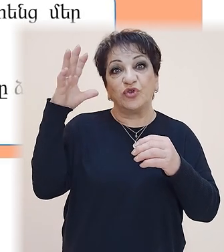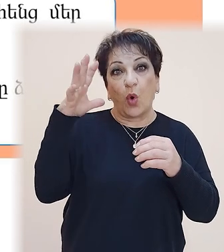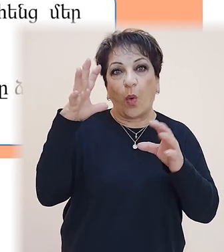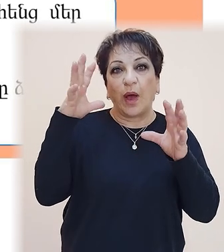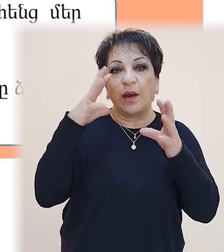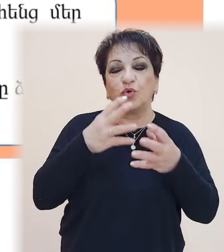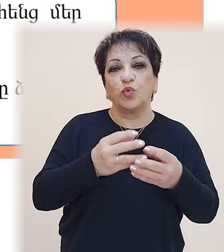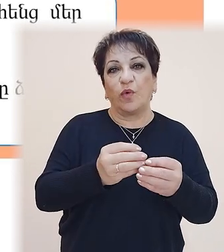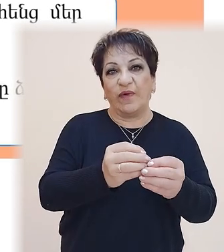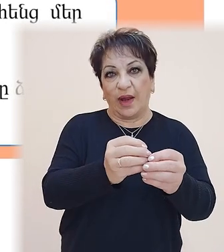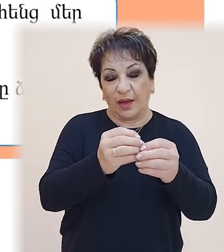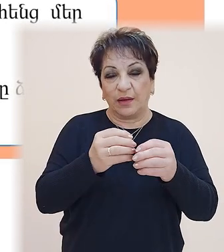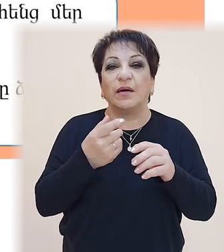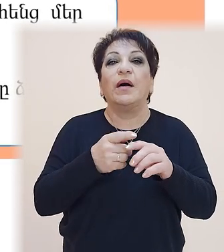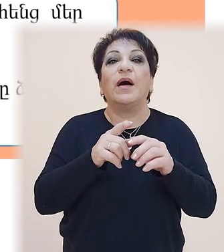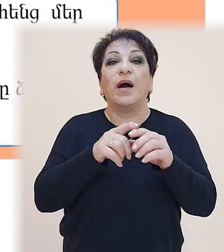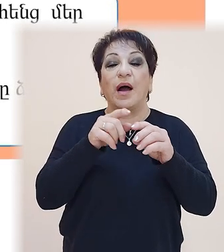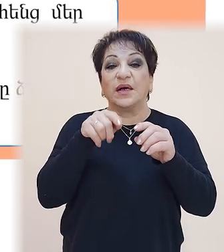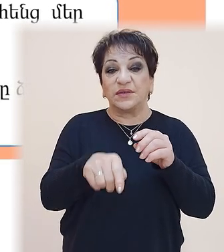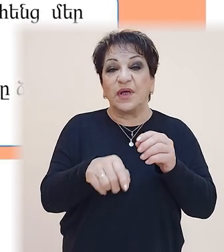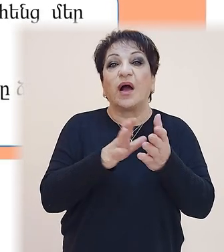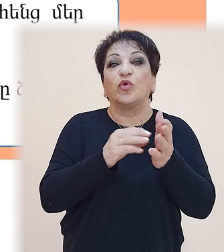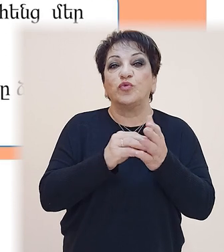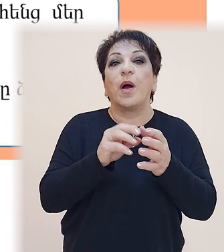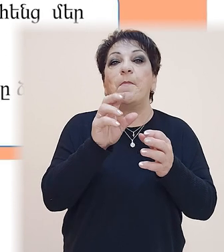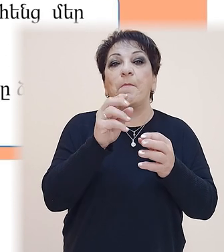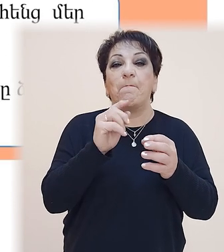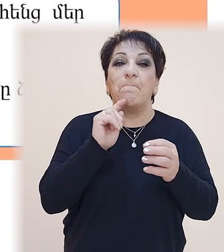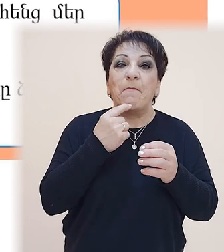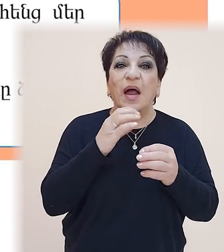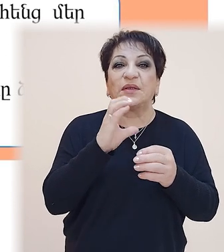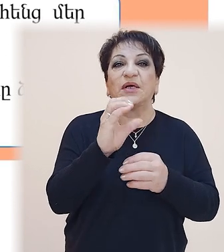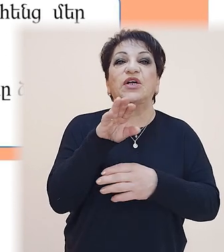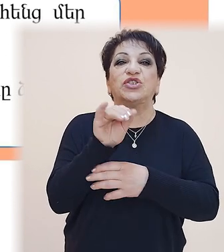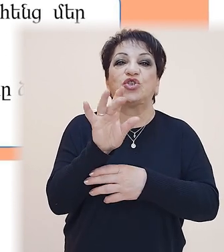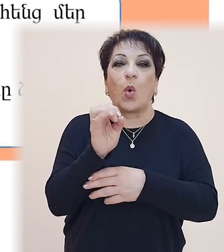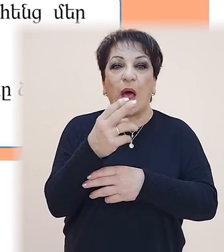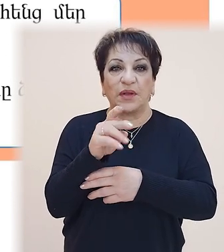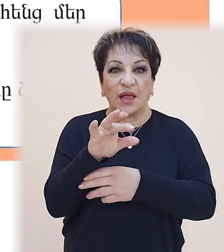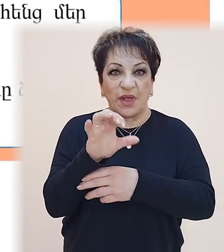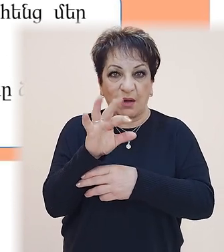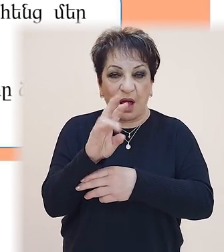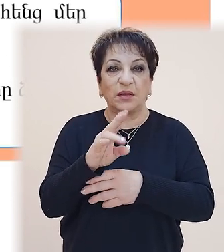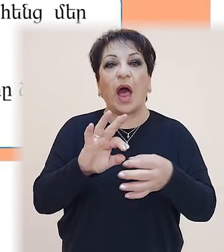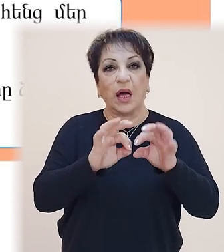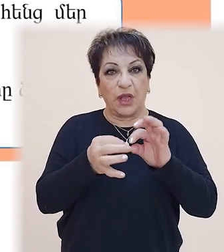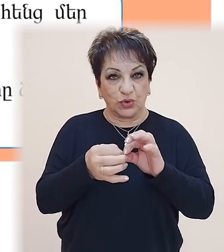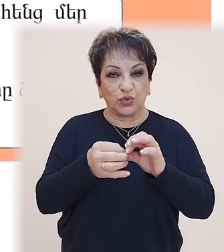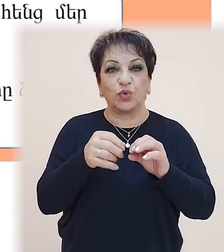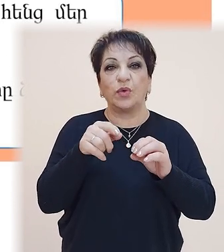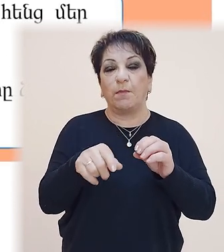աննեզրությանը։ Սա արդեն բարդ ստորադասական նախադայսթյուն է, որը մենք առանձին կգննար կենք և